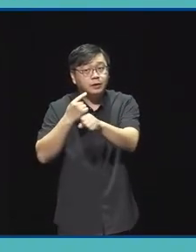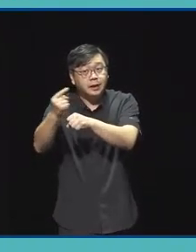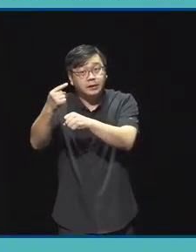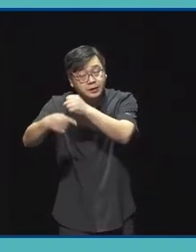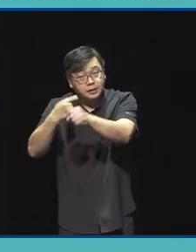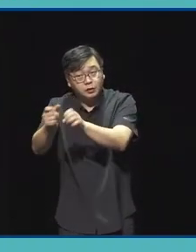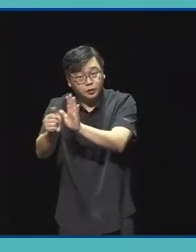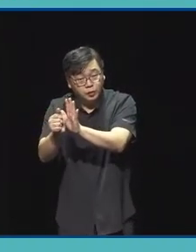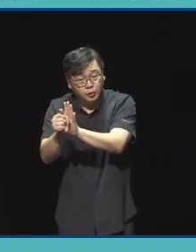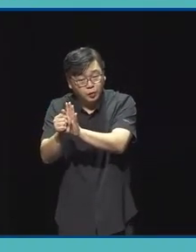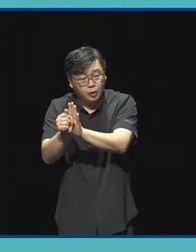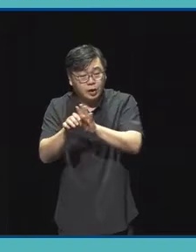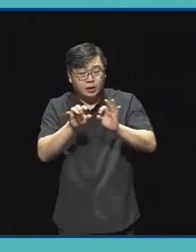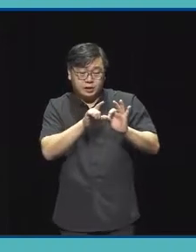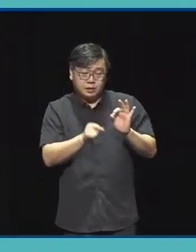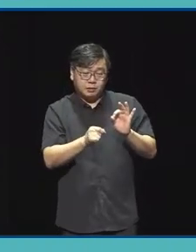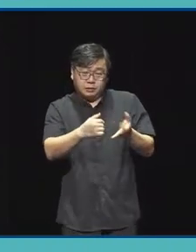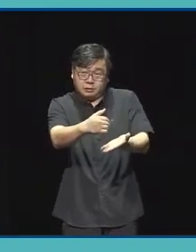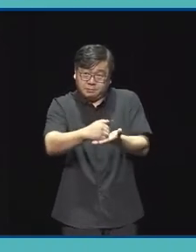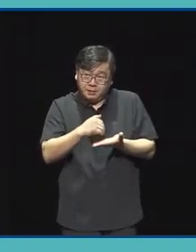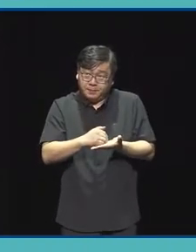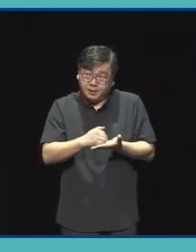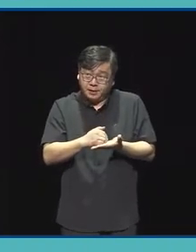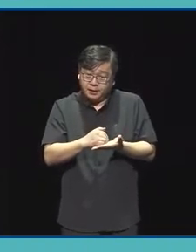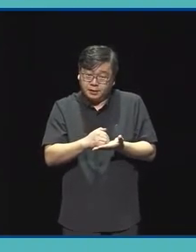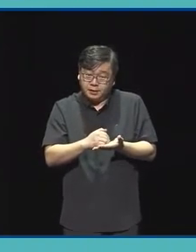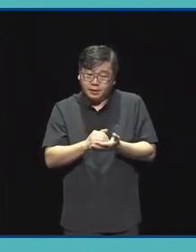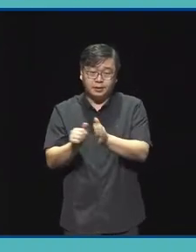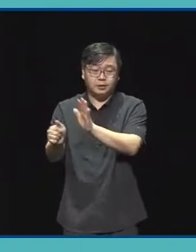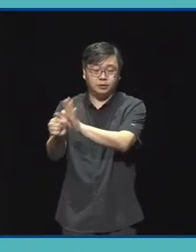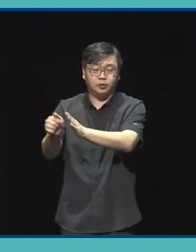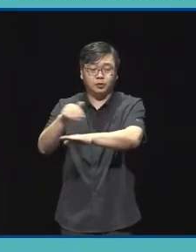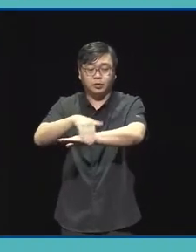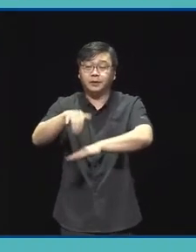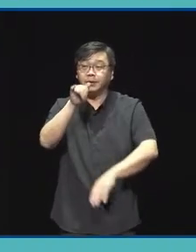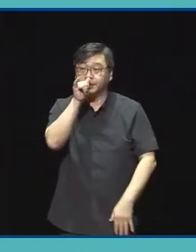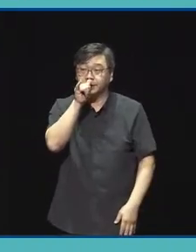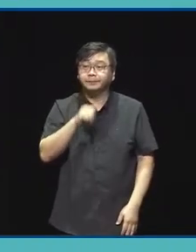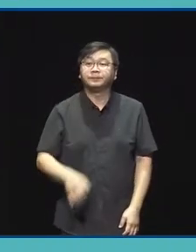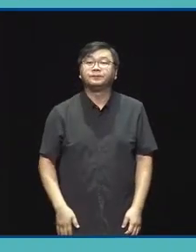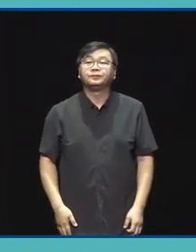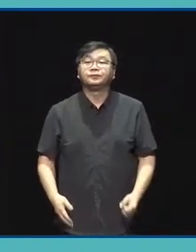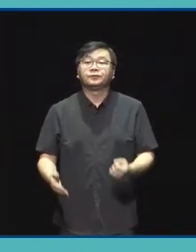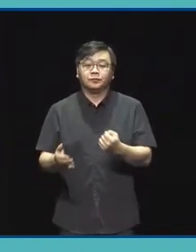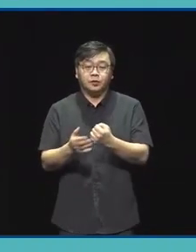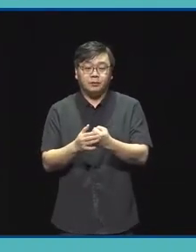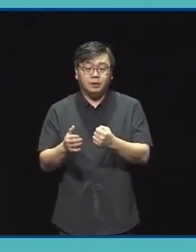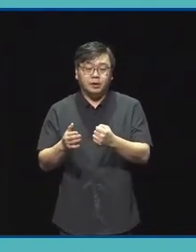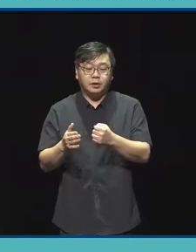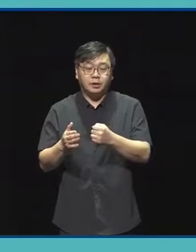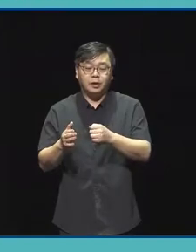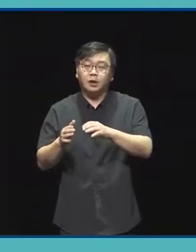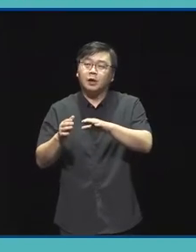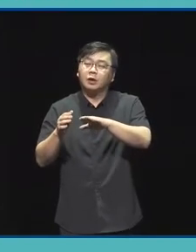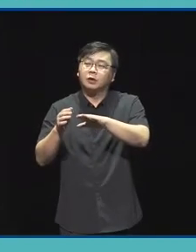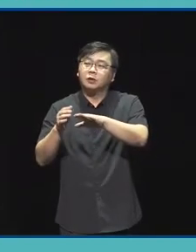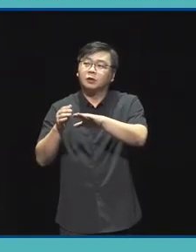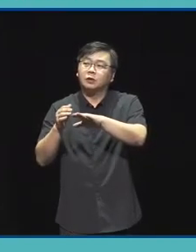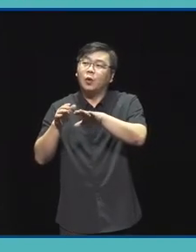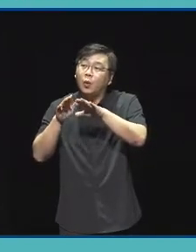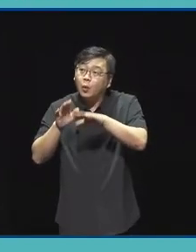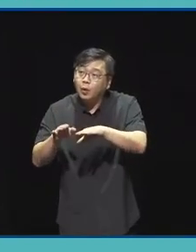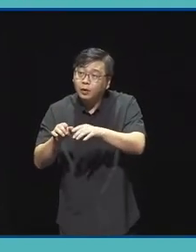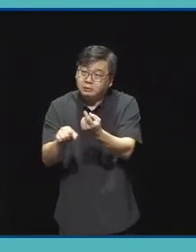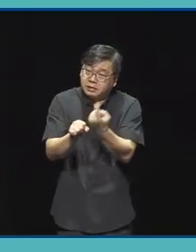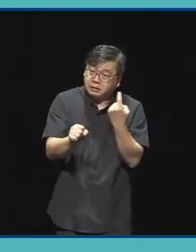점진적인 사업 개편을 준비하고 있습니다 이에 따라서 올해 23년 공모 시기는 작년에 비해서 두 달에서 네 달이